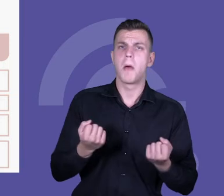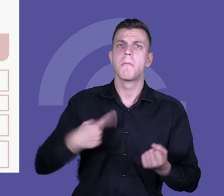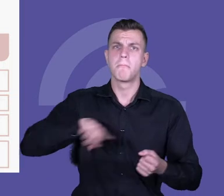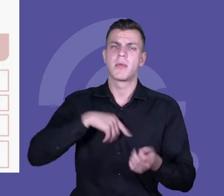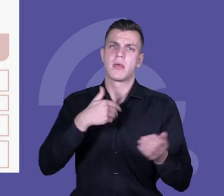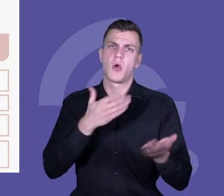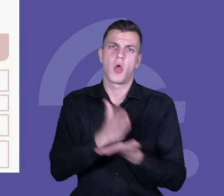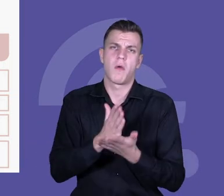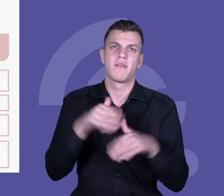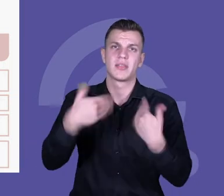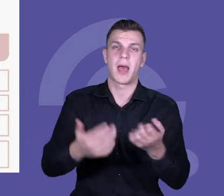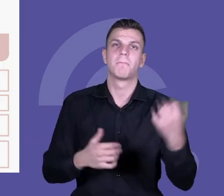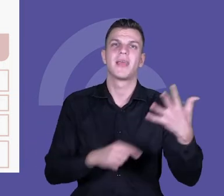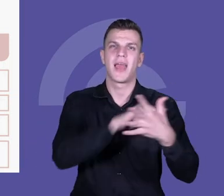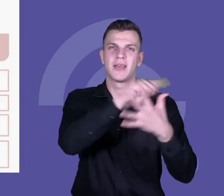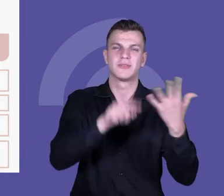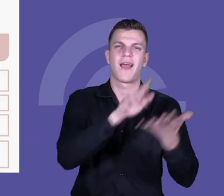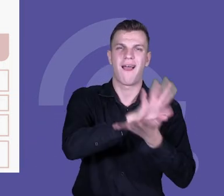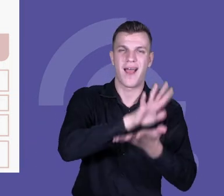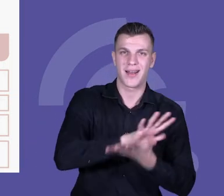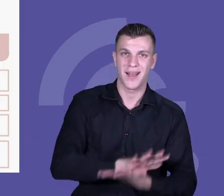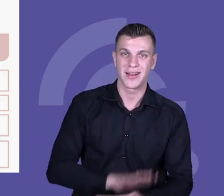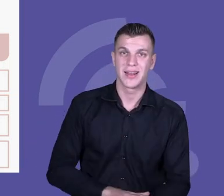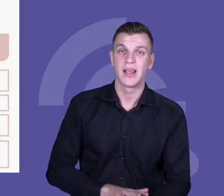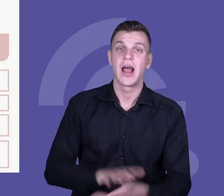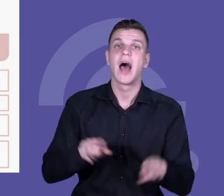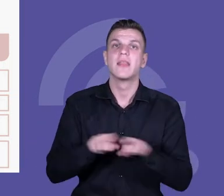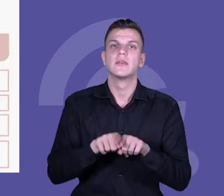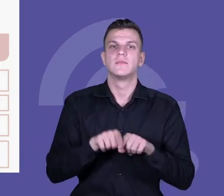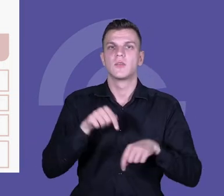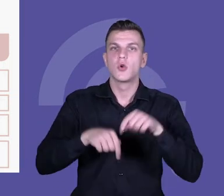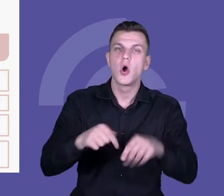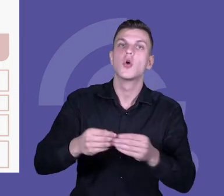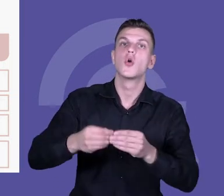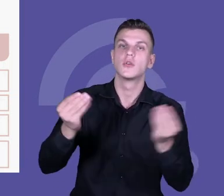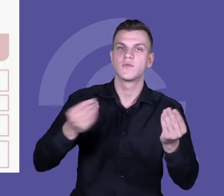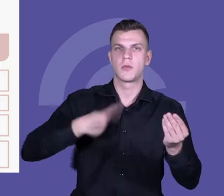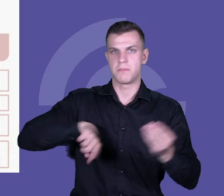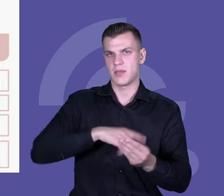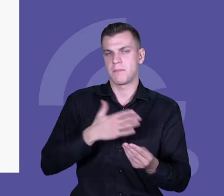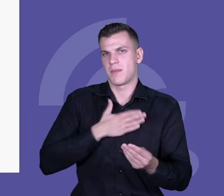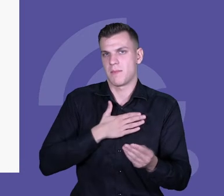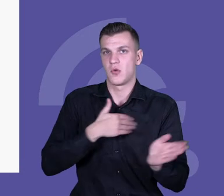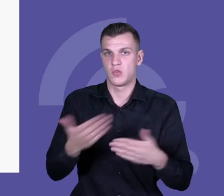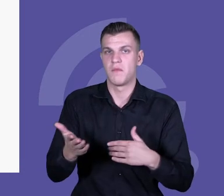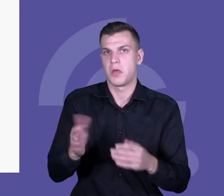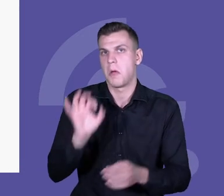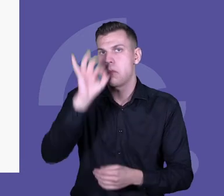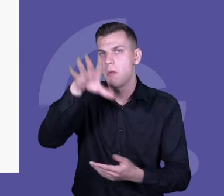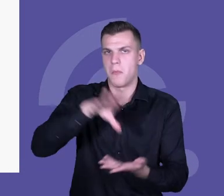kompetencji oraz dosyć rozbudowane linie rozwoju, więc to wszystko jest teraz do wykorzystania.